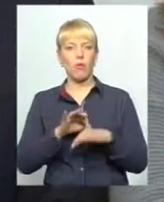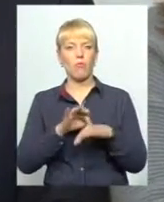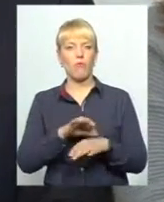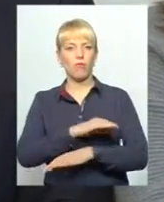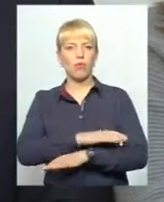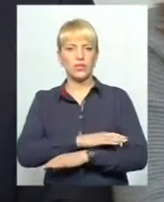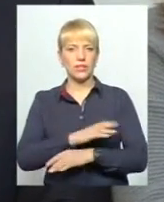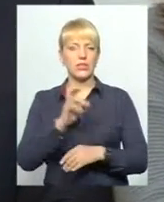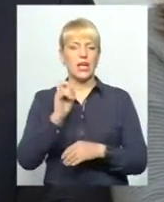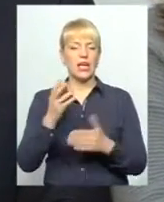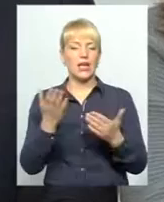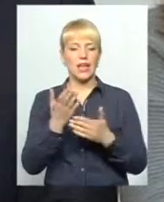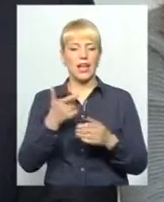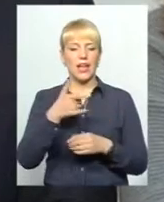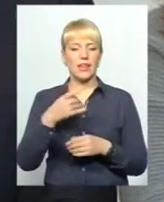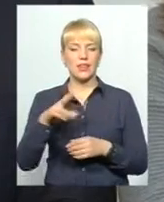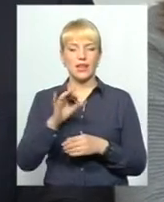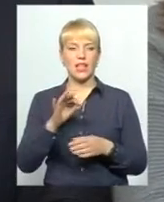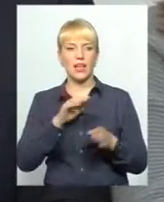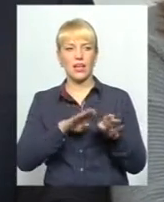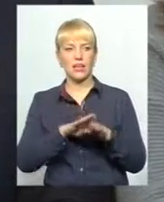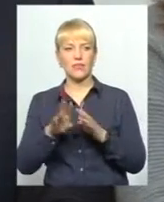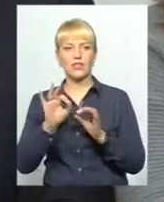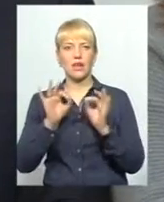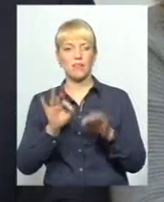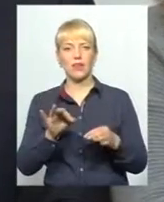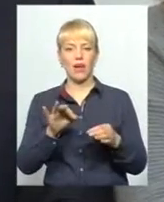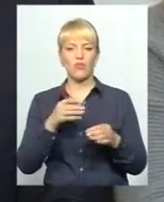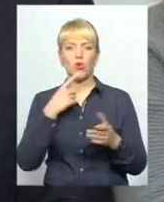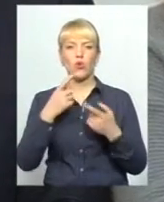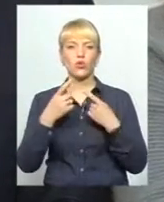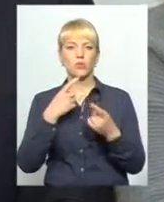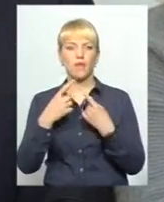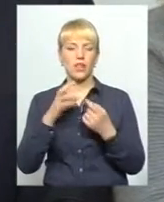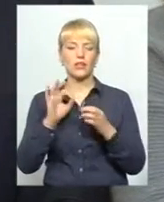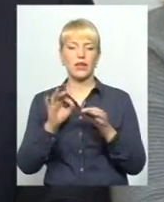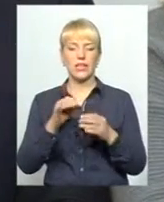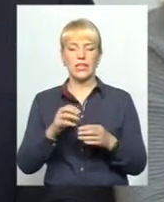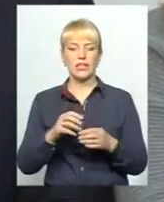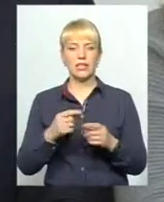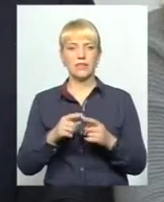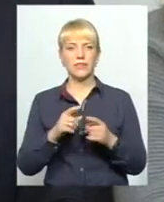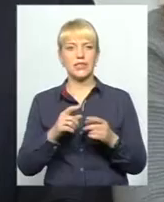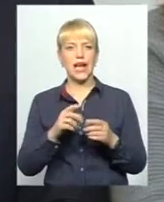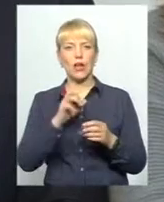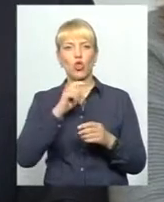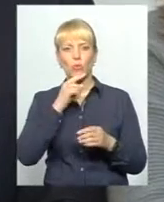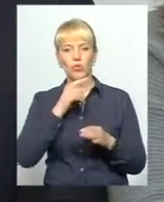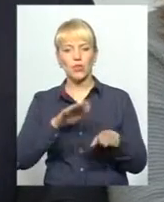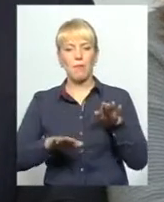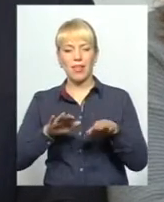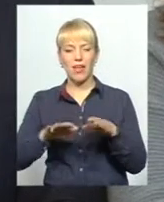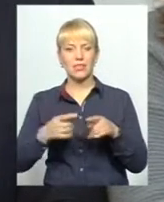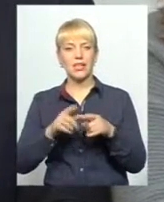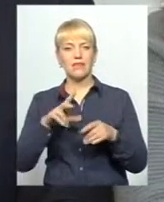гендерна рівність, як правильно розмовляти, як ввести себе, як забезпечувати екологічний баланс. Тобто це ті важливі